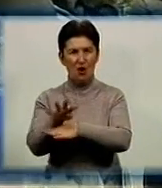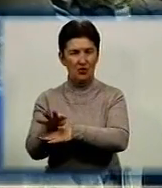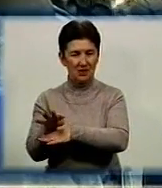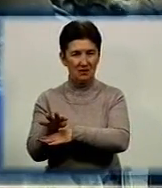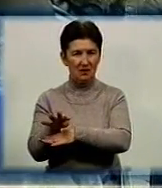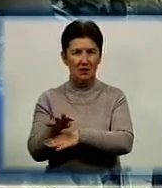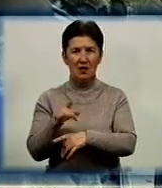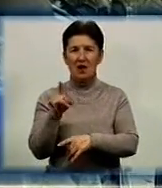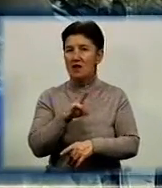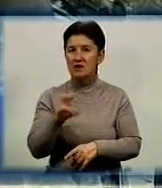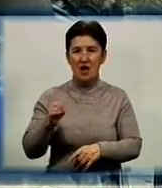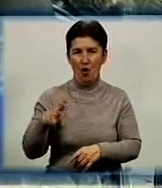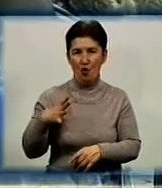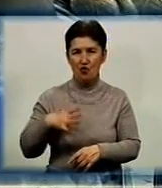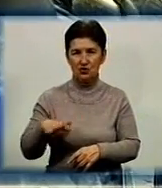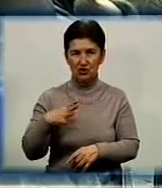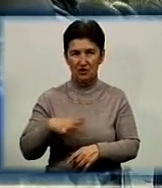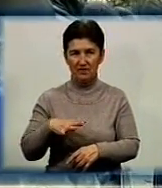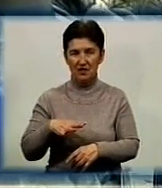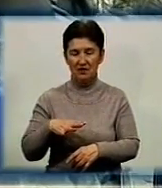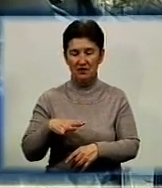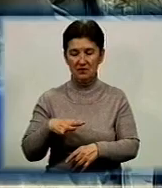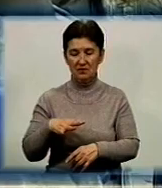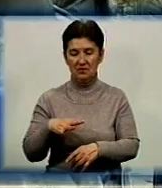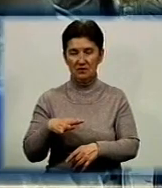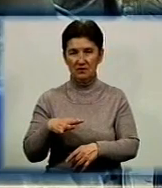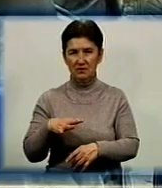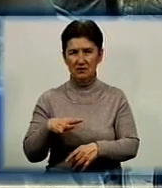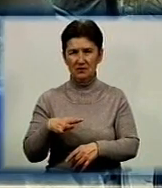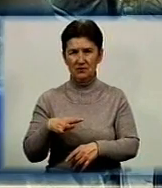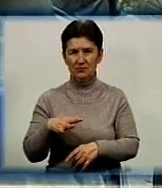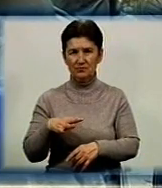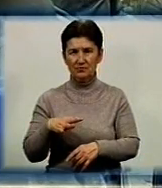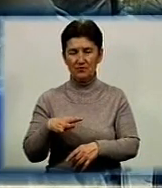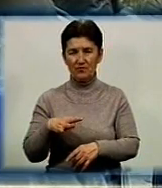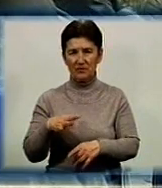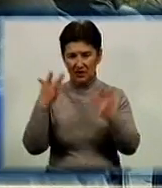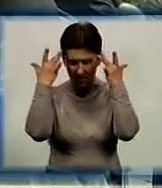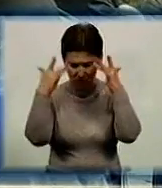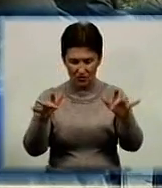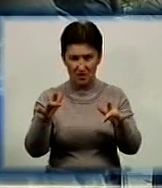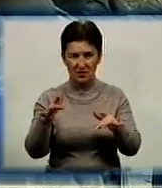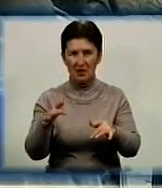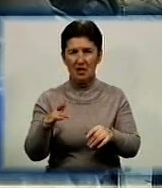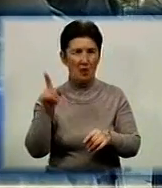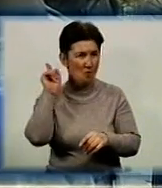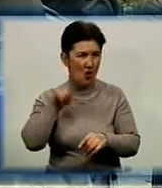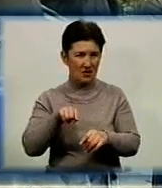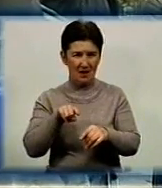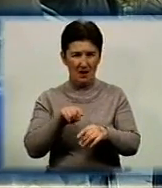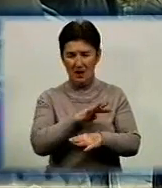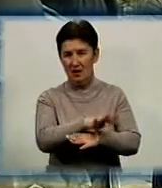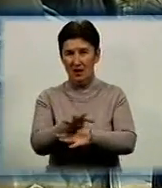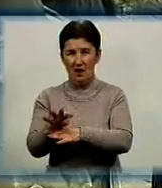нічого не очікувано, навіть не від вогневого пострілу, від монумету. Не очікувано. Підлого. І